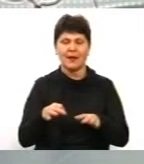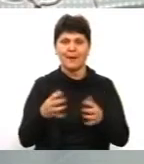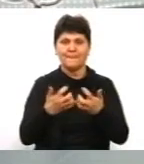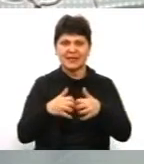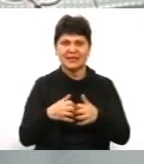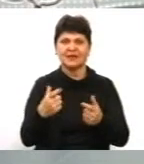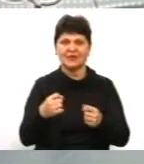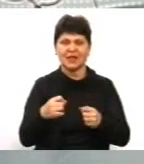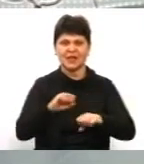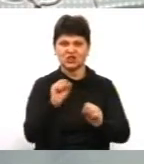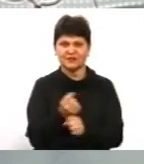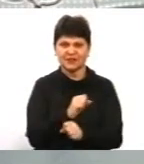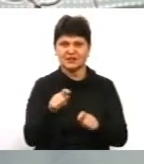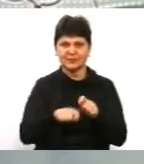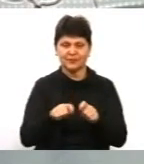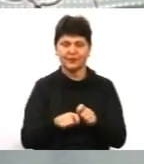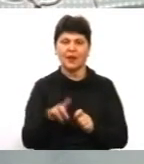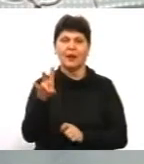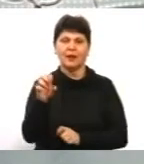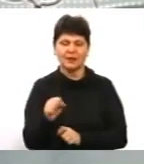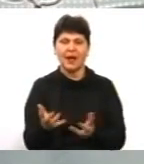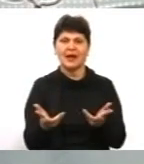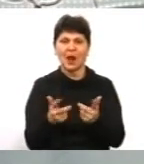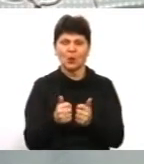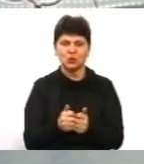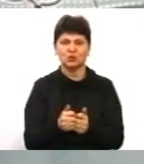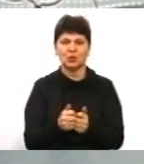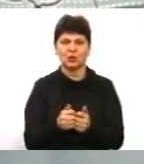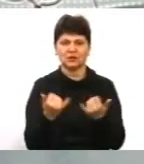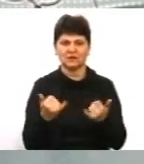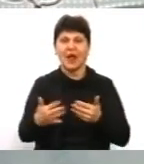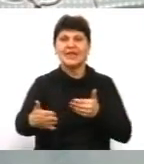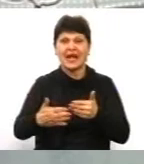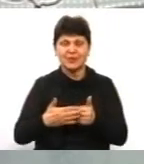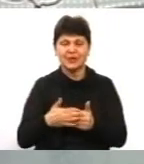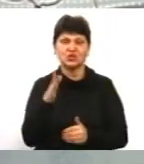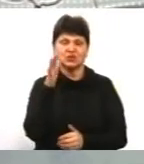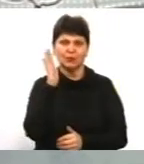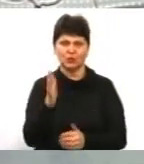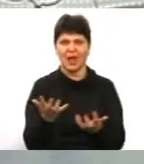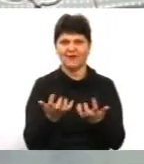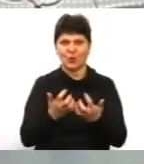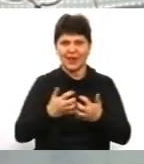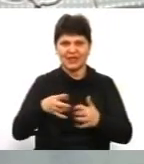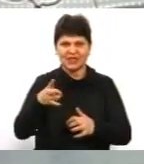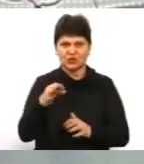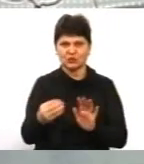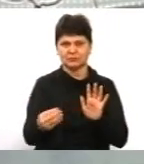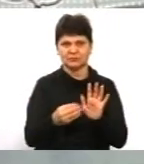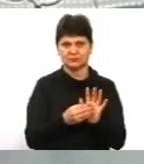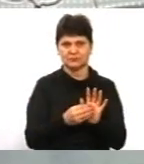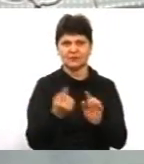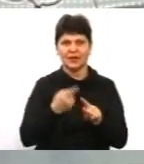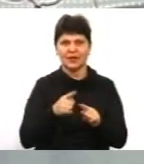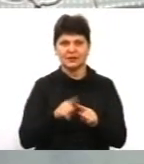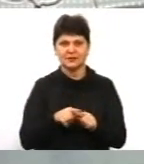На рахунок стаціонарних, там найближчим часом буде запроваджена автоматична фіксація правопорушень. Це покладається